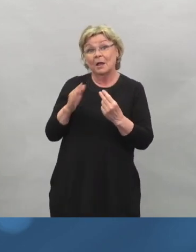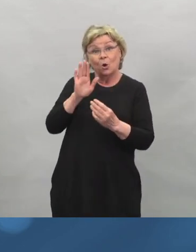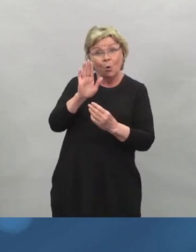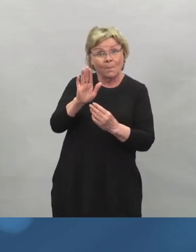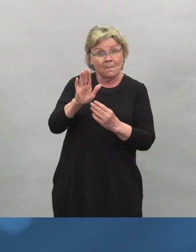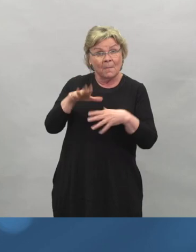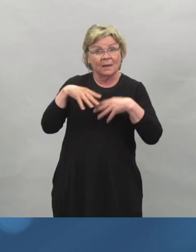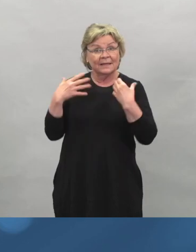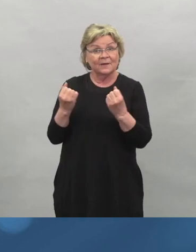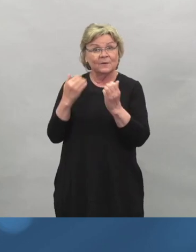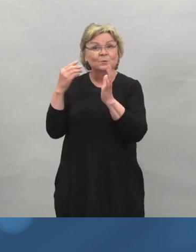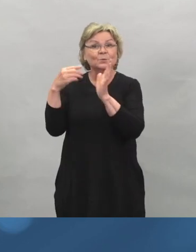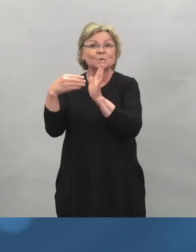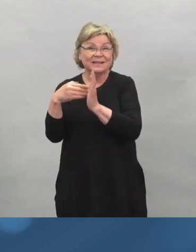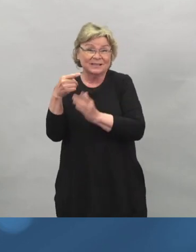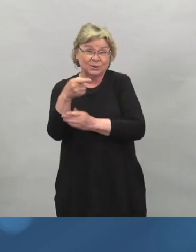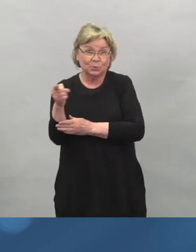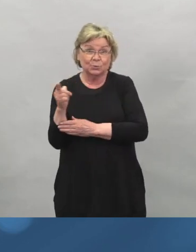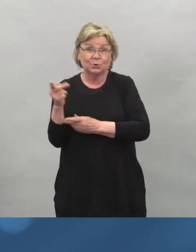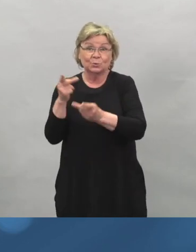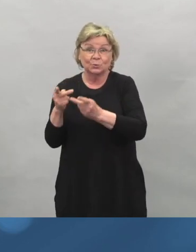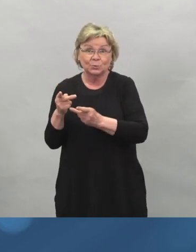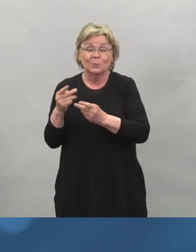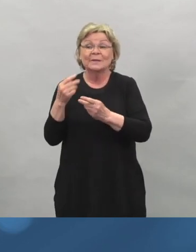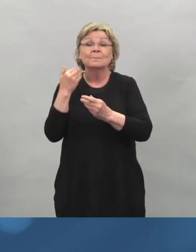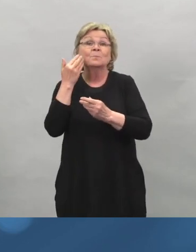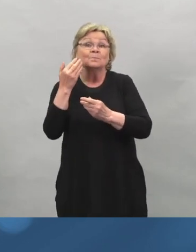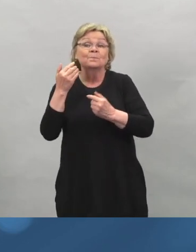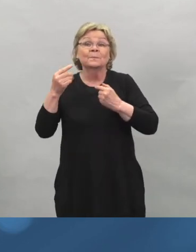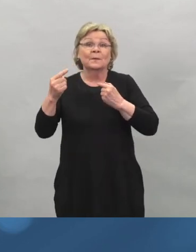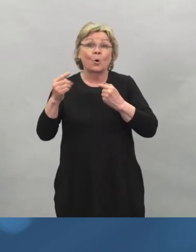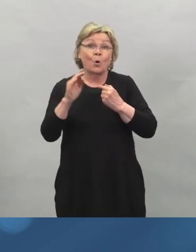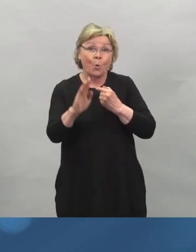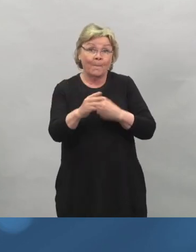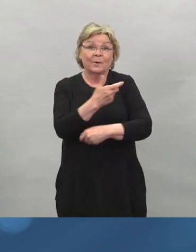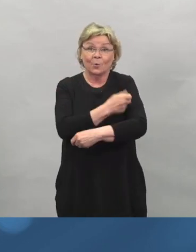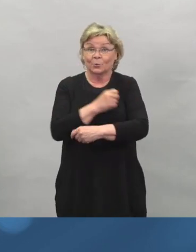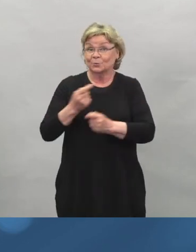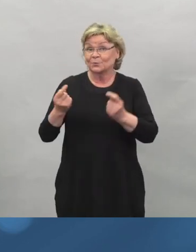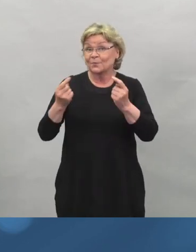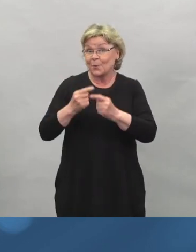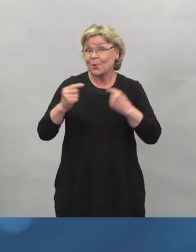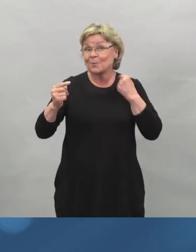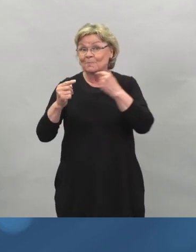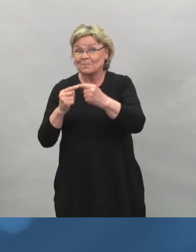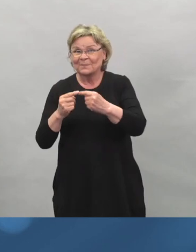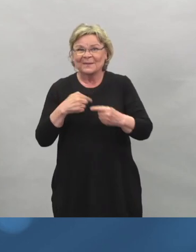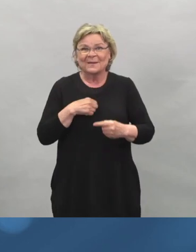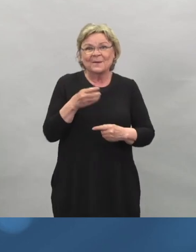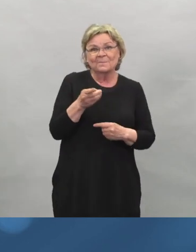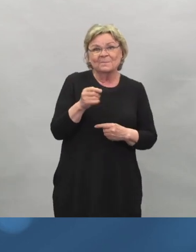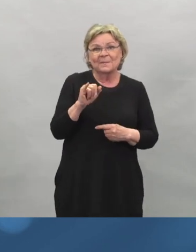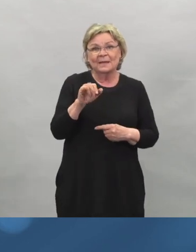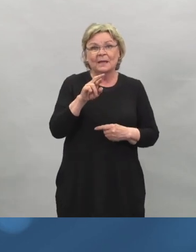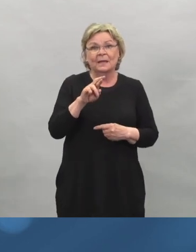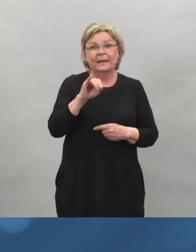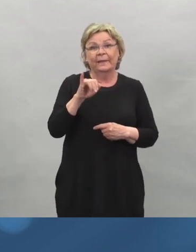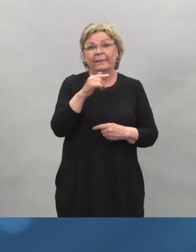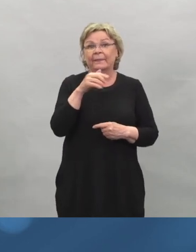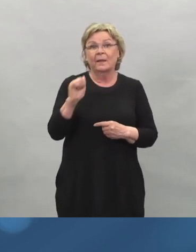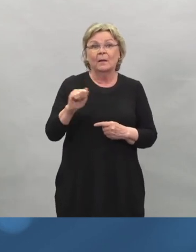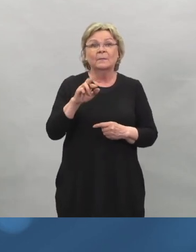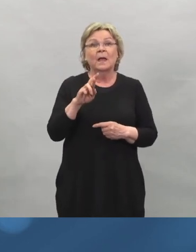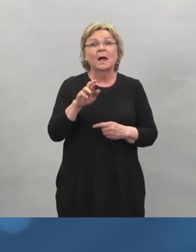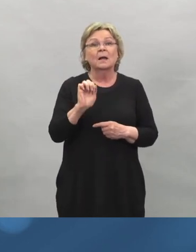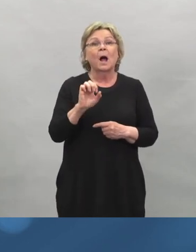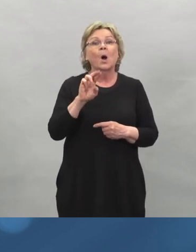terveyskeskuksesta, kun oma rokotusvuoro lähestyy. Minä olen Piritta Rautavuori, viestintäpäällikkö